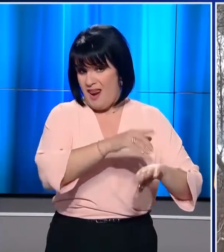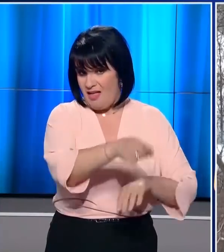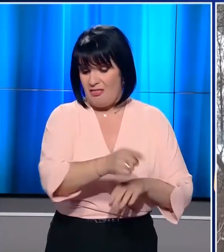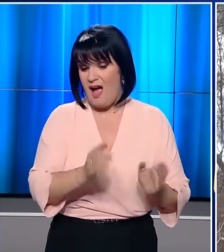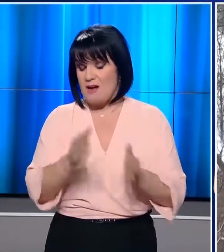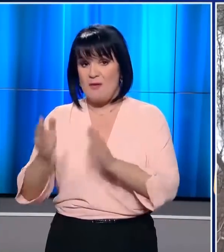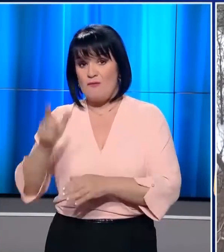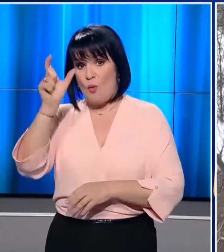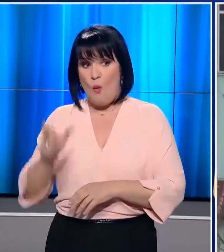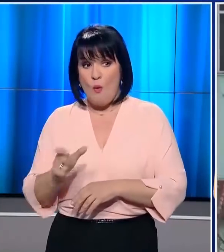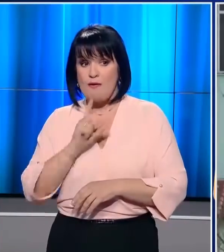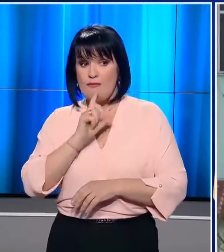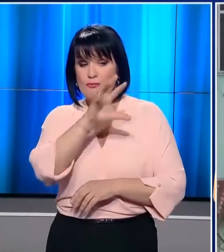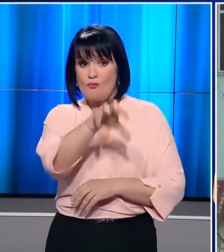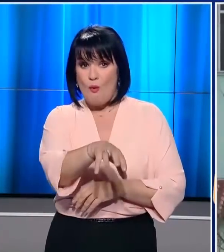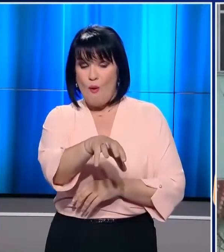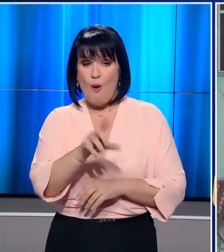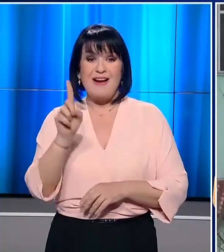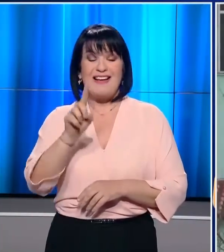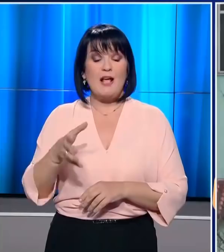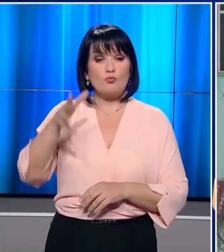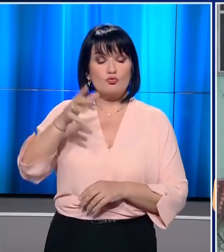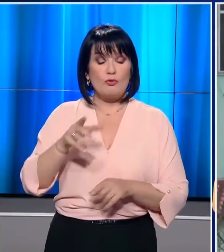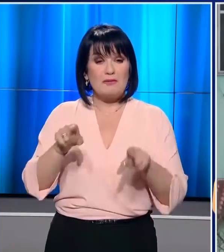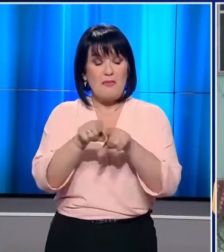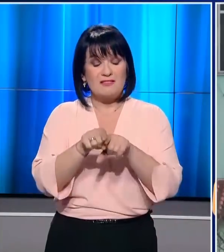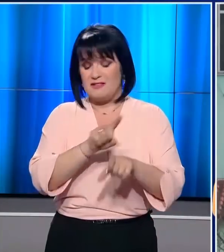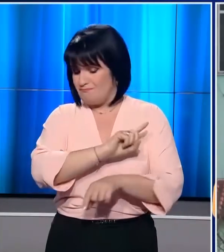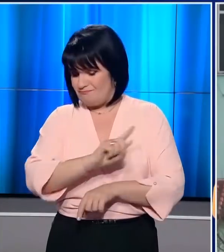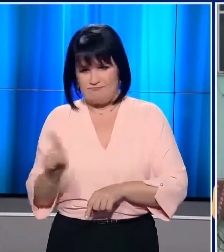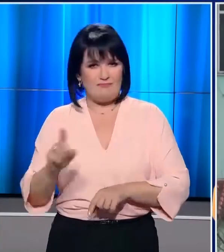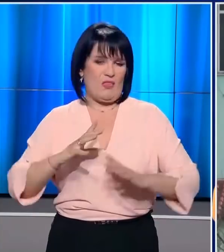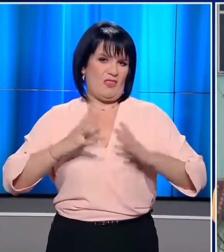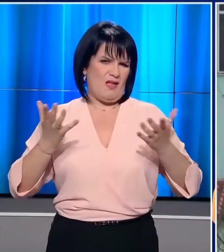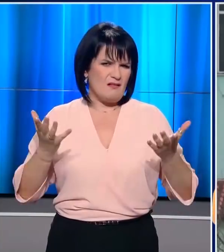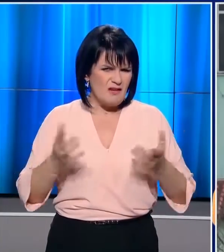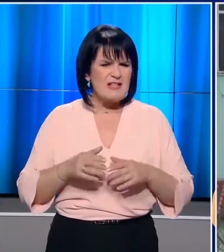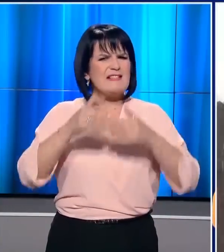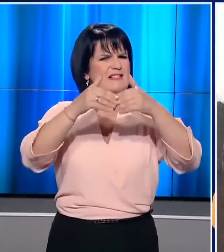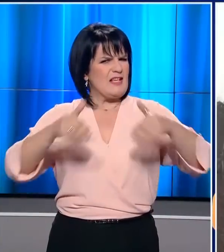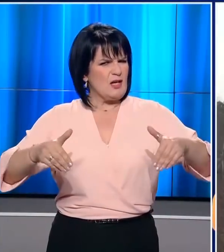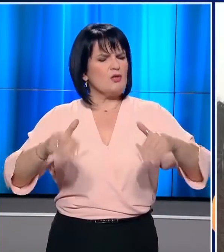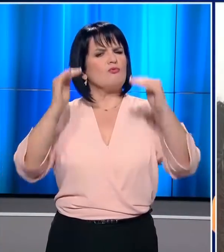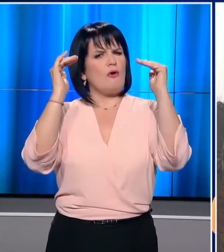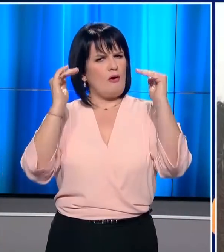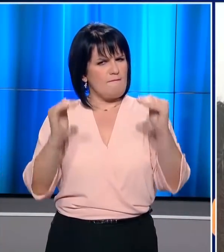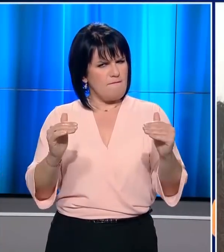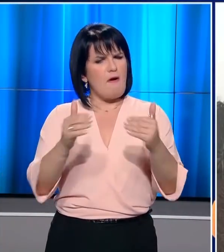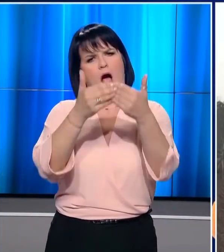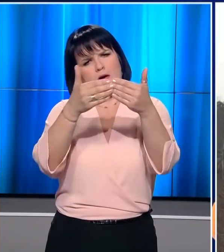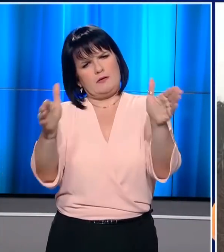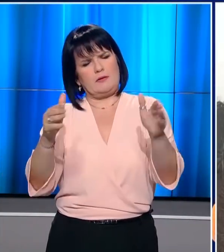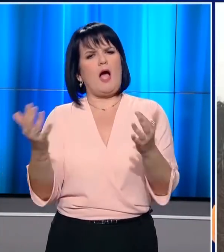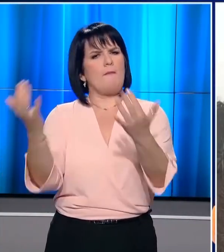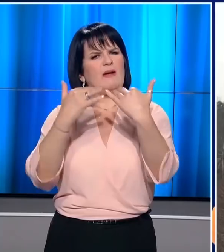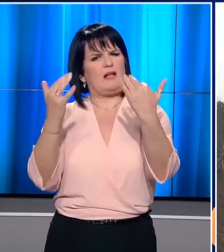δεν θα ήθελε να βρεθεί στον ίδιο χώρο με τον Έλληνα Πρωθυπουργό. Προσθέτει εξάλλου πως τα σύνορα θα παραμείνουν ανοιχτά για